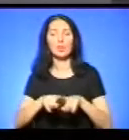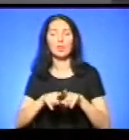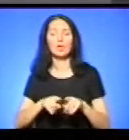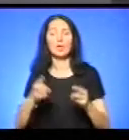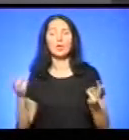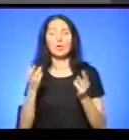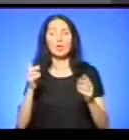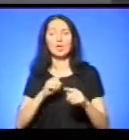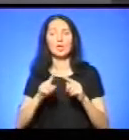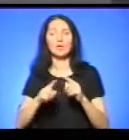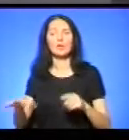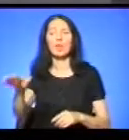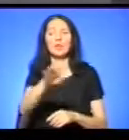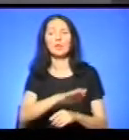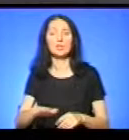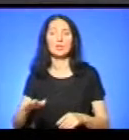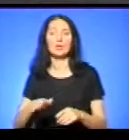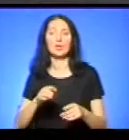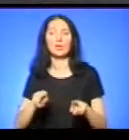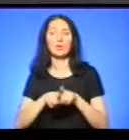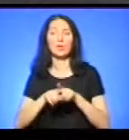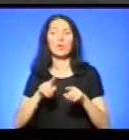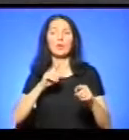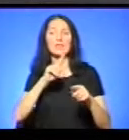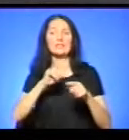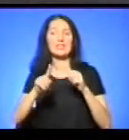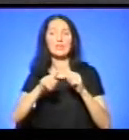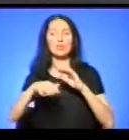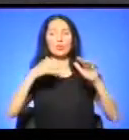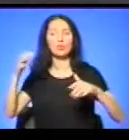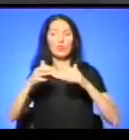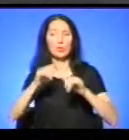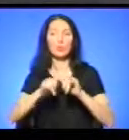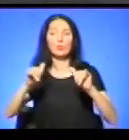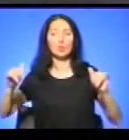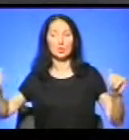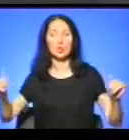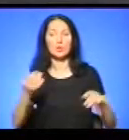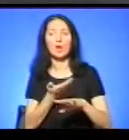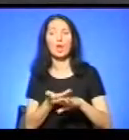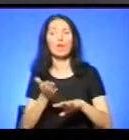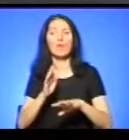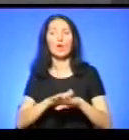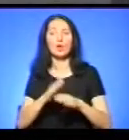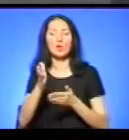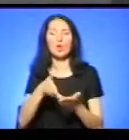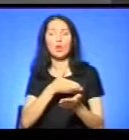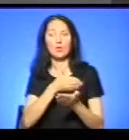величезній території. Фактично, вони поширюються швидкістю вітру. Їх важко ліквідовувати, це дуже затратні пожежі